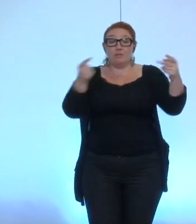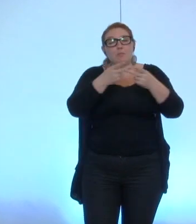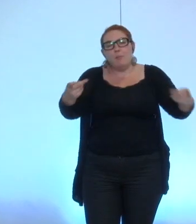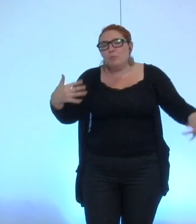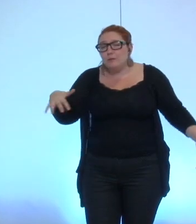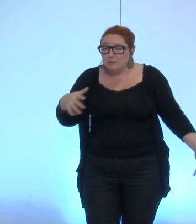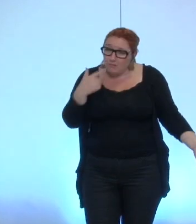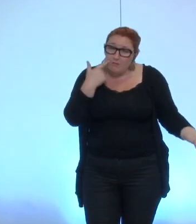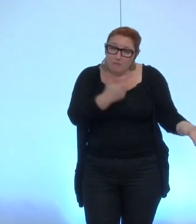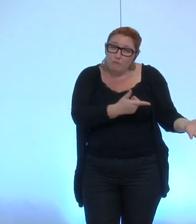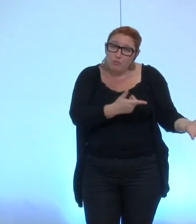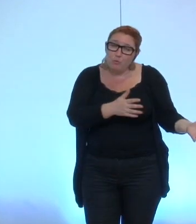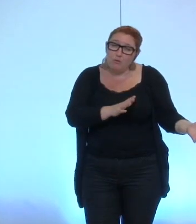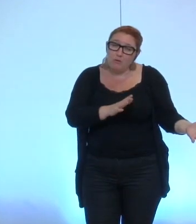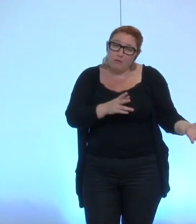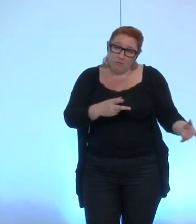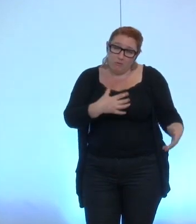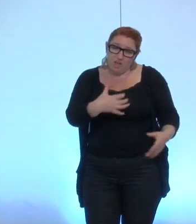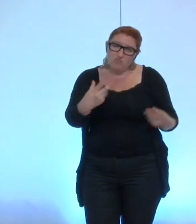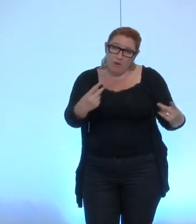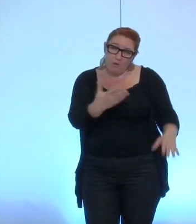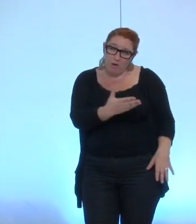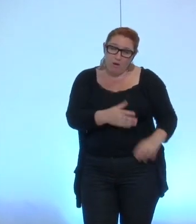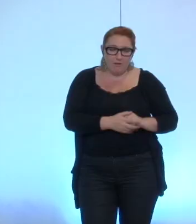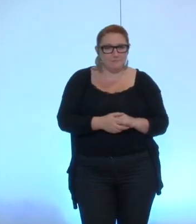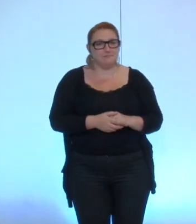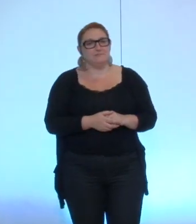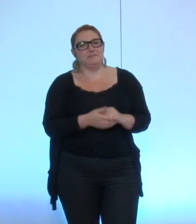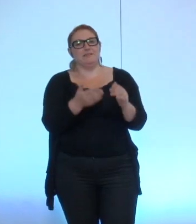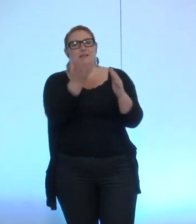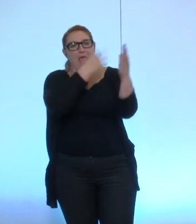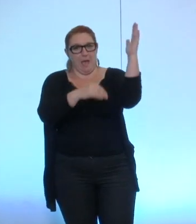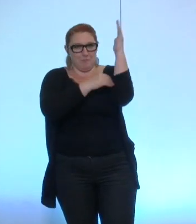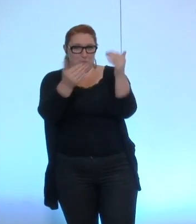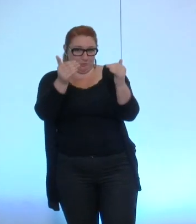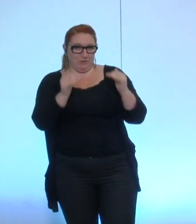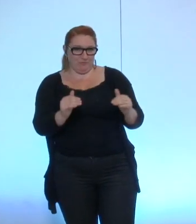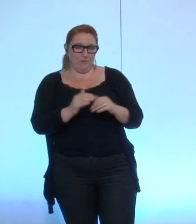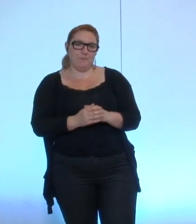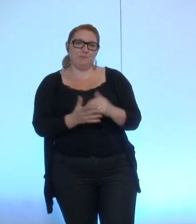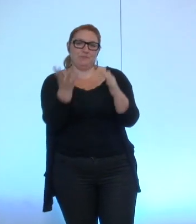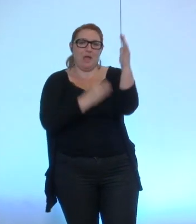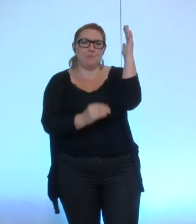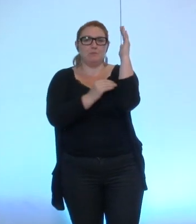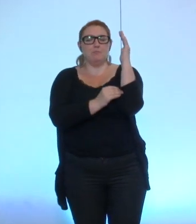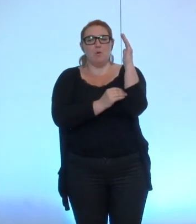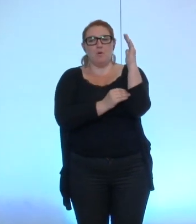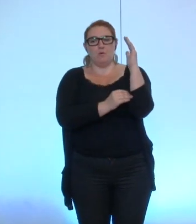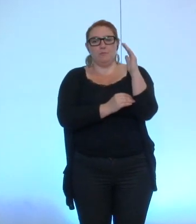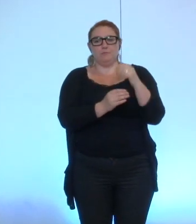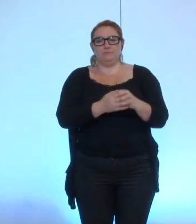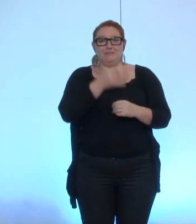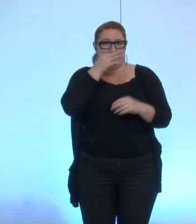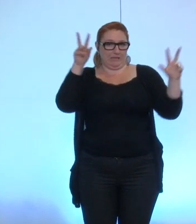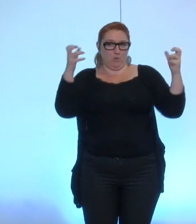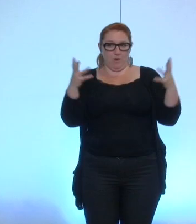allez amendement suivant donc il s'agit d'un amendement qui spécifie conformément à la